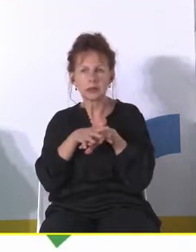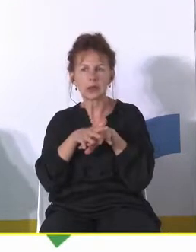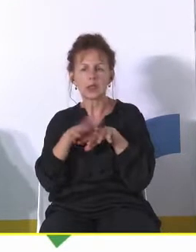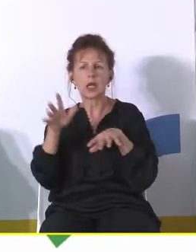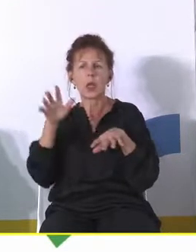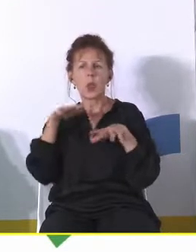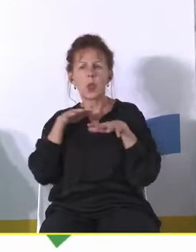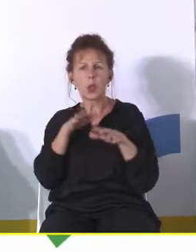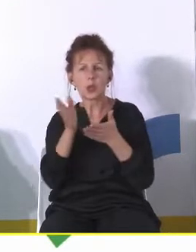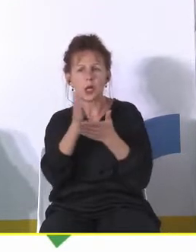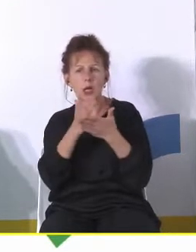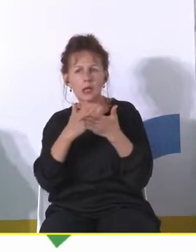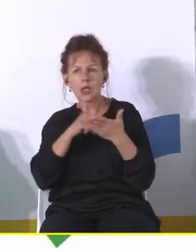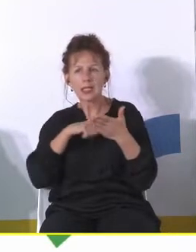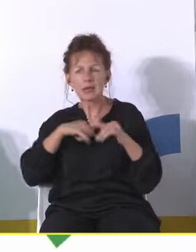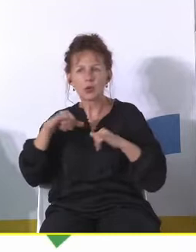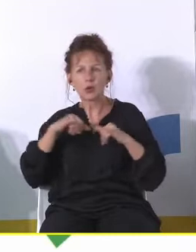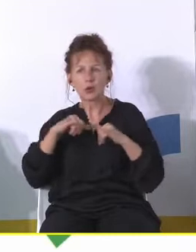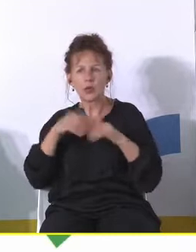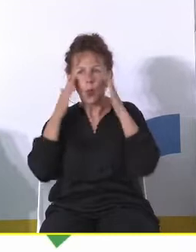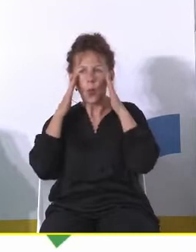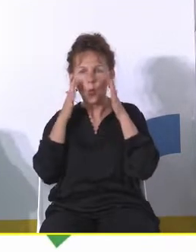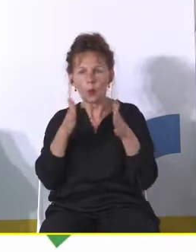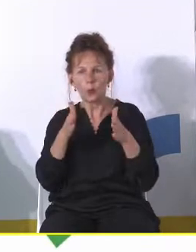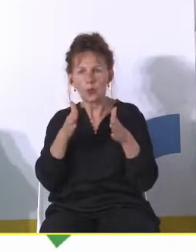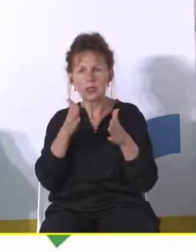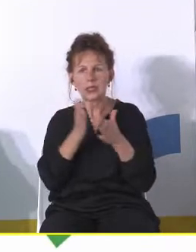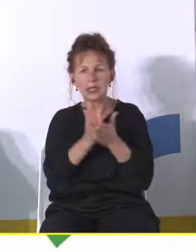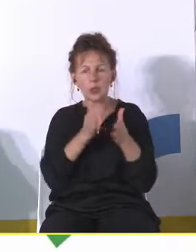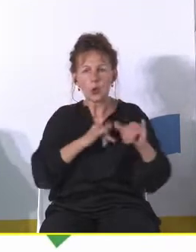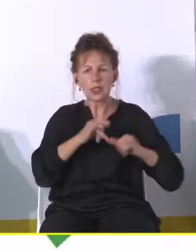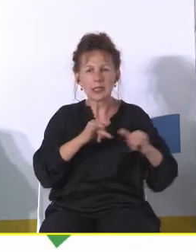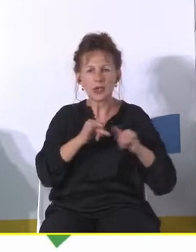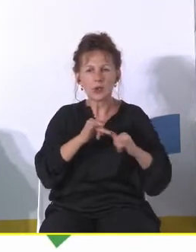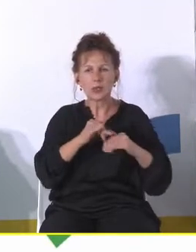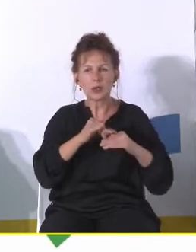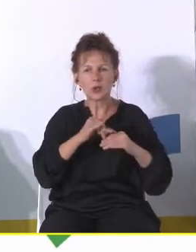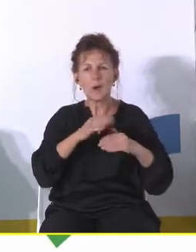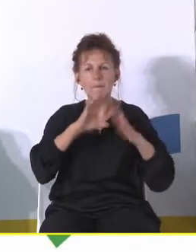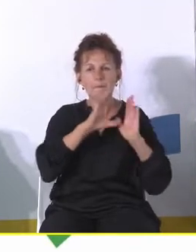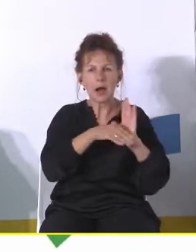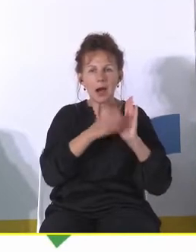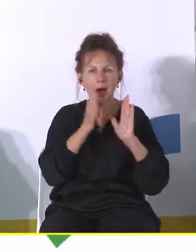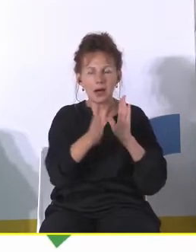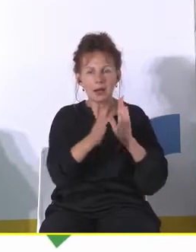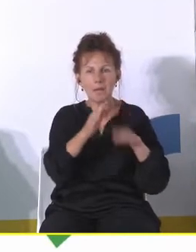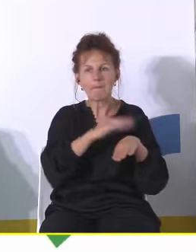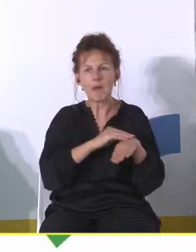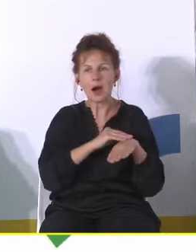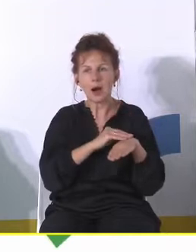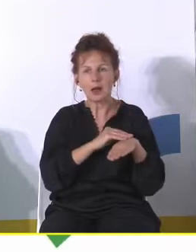rzeczy duża część samorządowców jest skupiona na zarządzaniu infrastrukturą i głównie materialną.